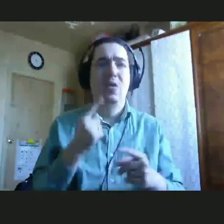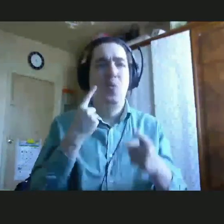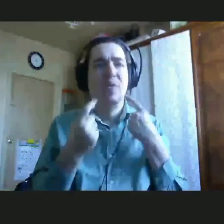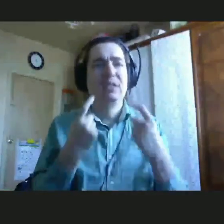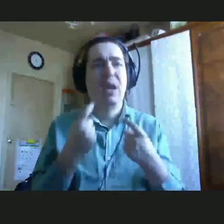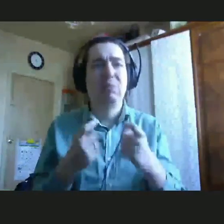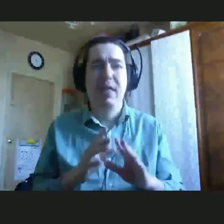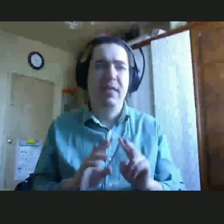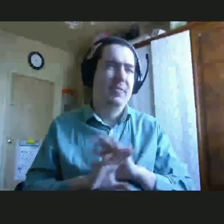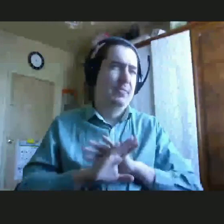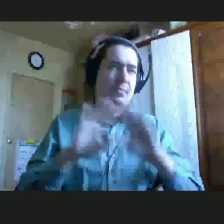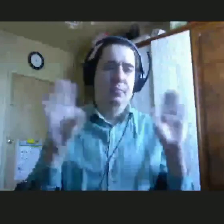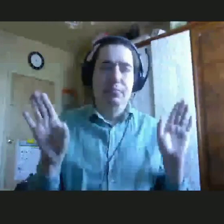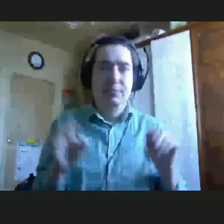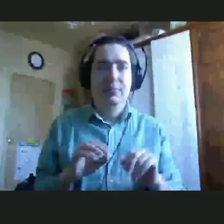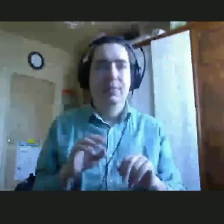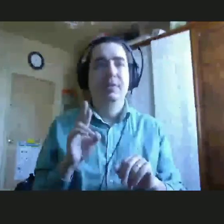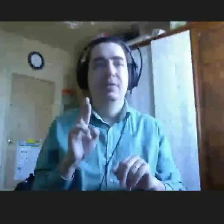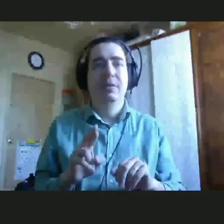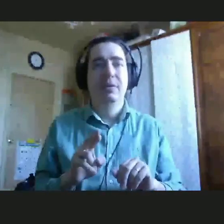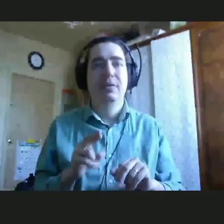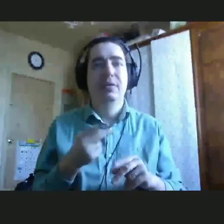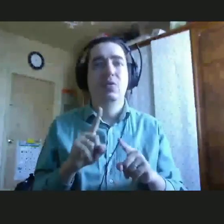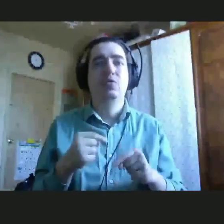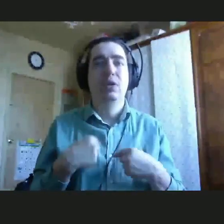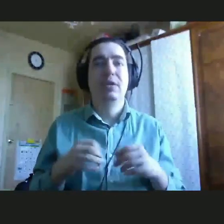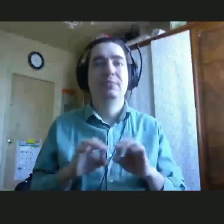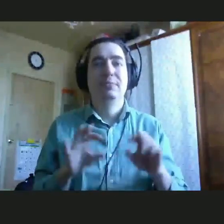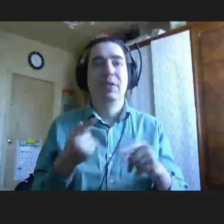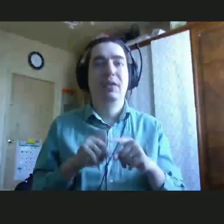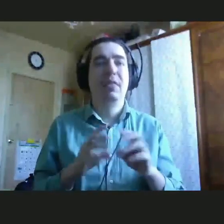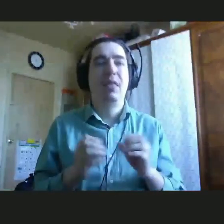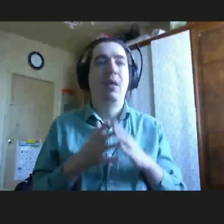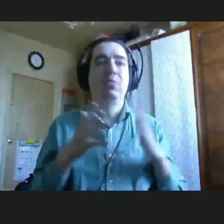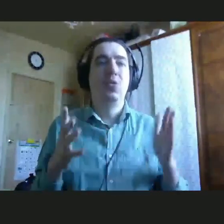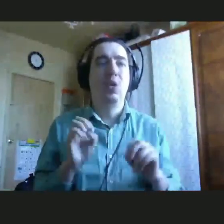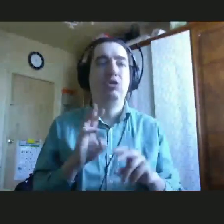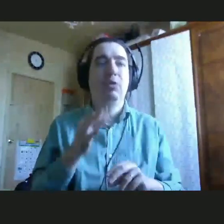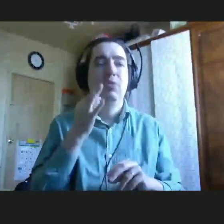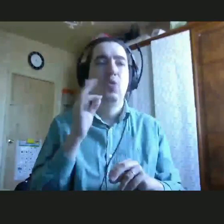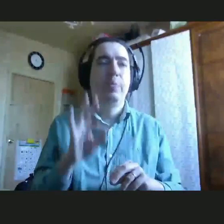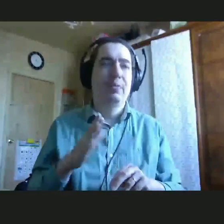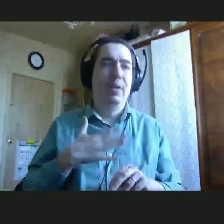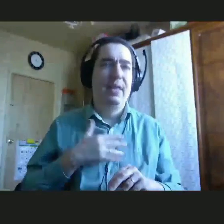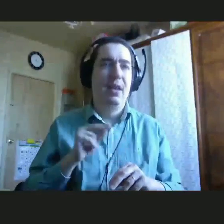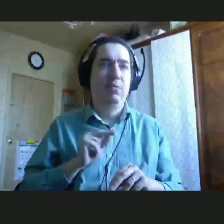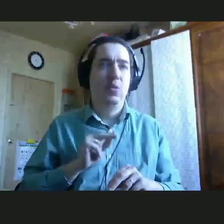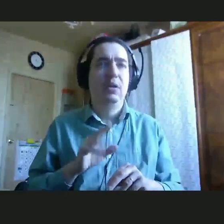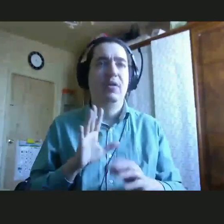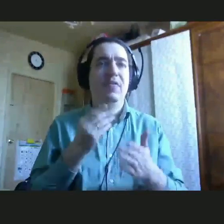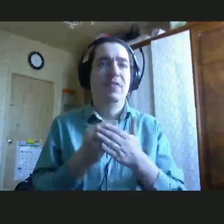вас как-то в чем-то обвинить. То, что я буду вам рассказывать, это не более чем опыт моей работы в фонде, опыт